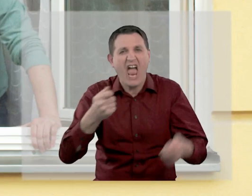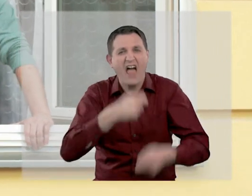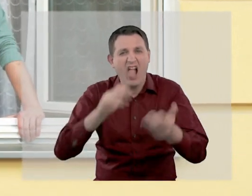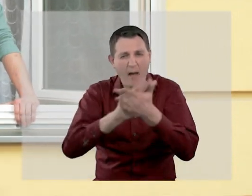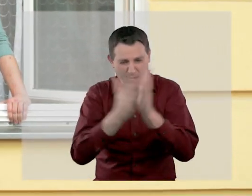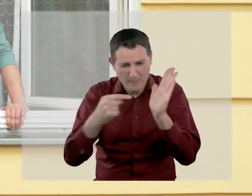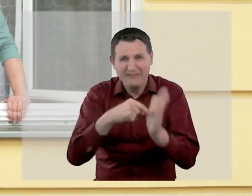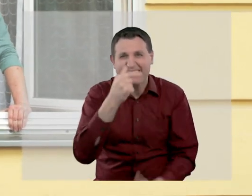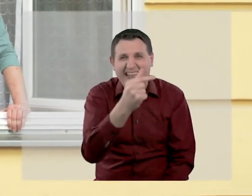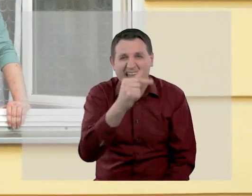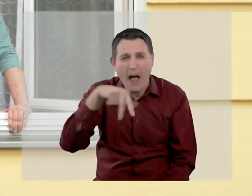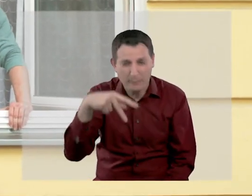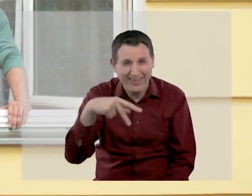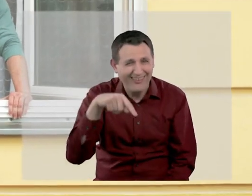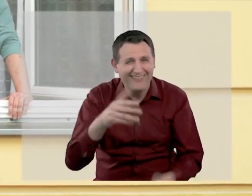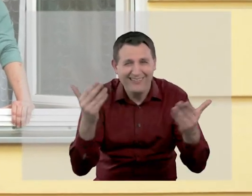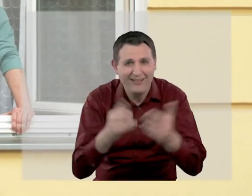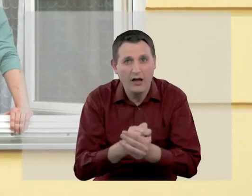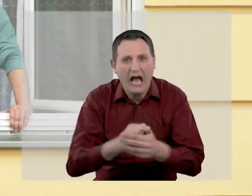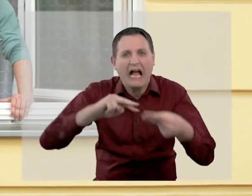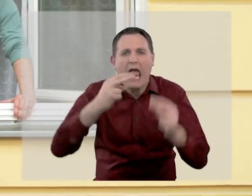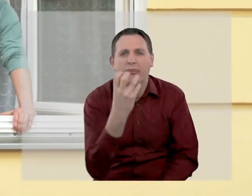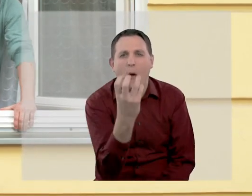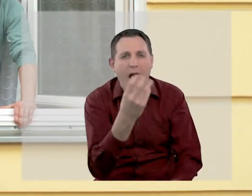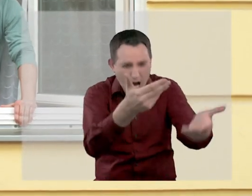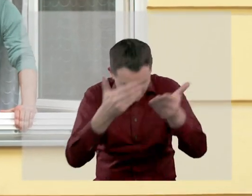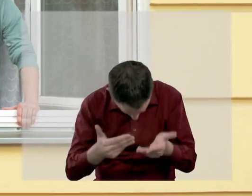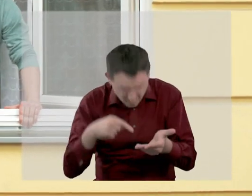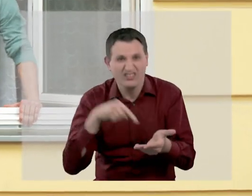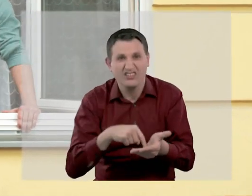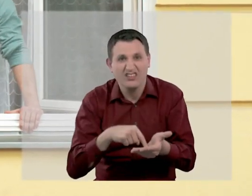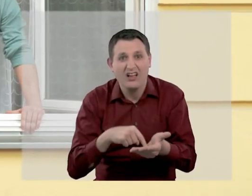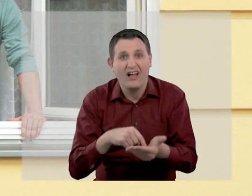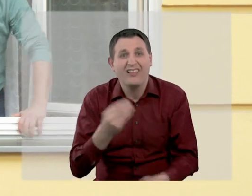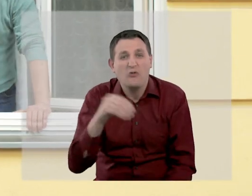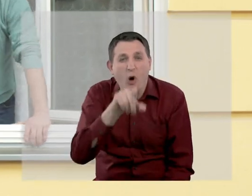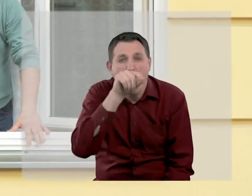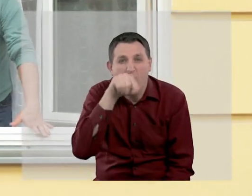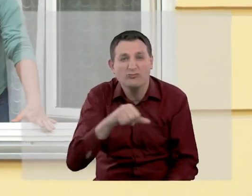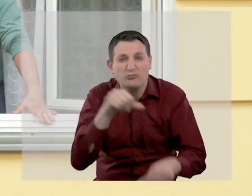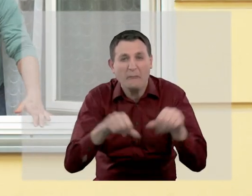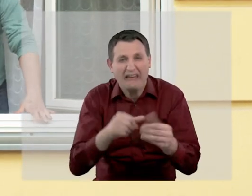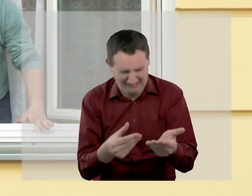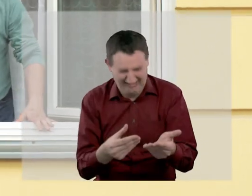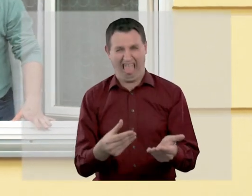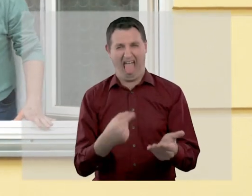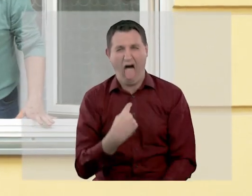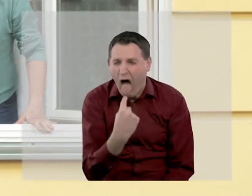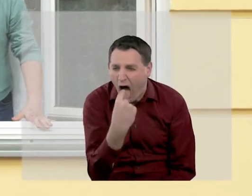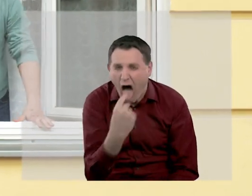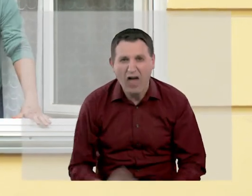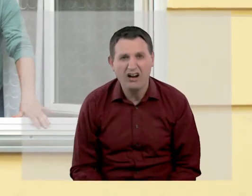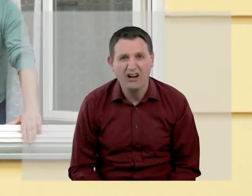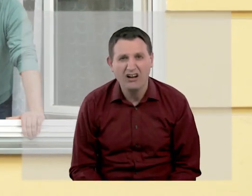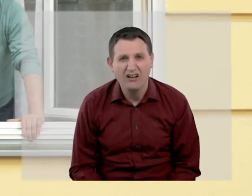Freihandelsabkommen, TTIP, die wollen uns Gentomaten und Chlor-Gockel vorsetzen! Die könnte kosten!